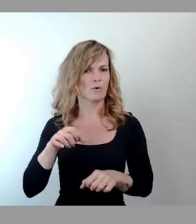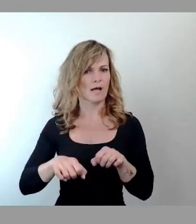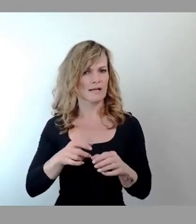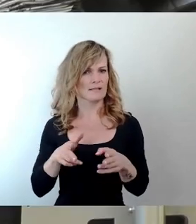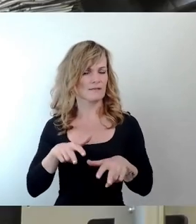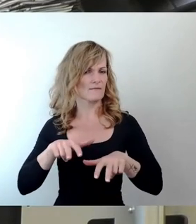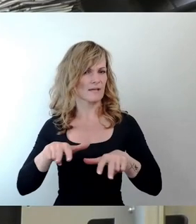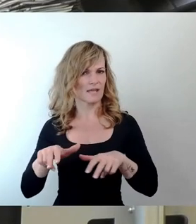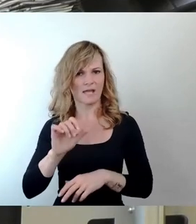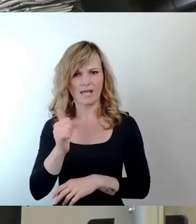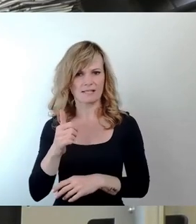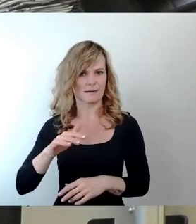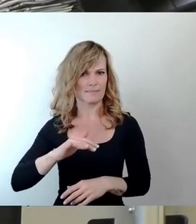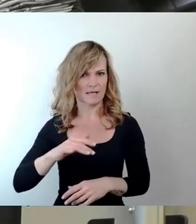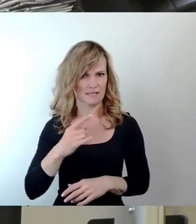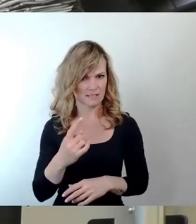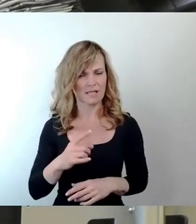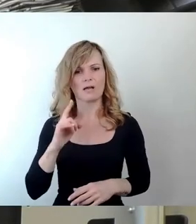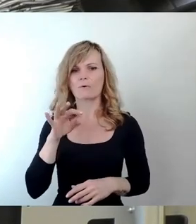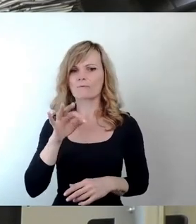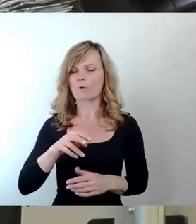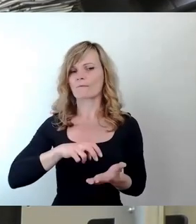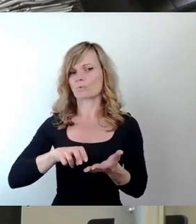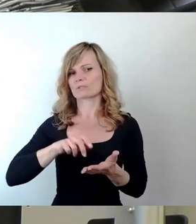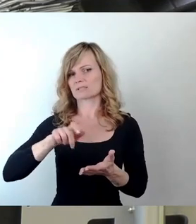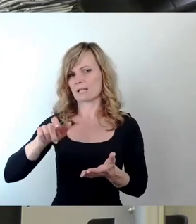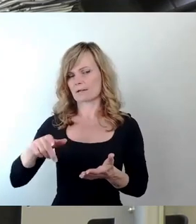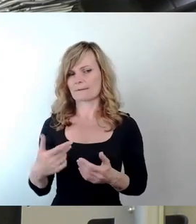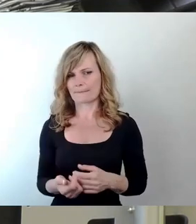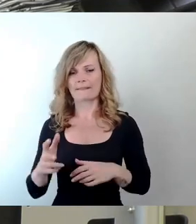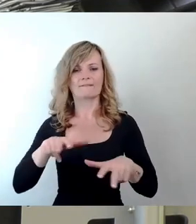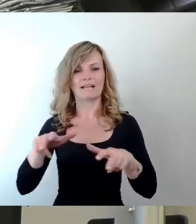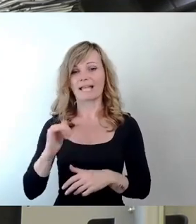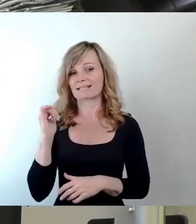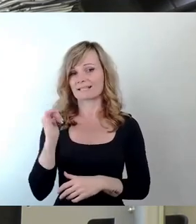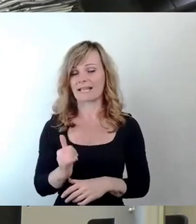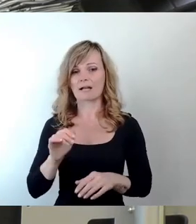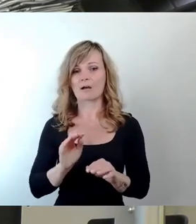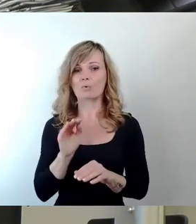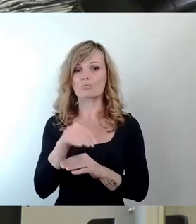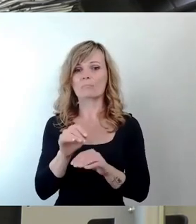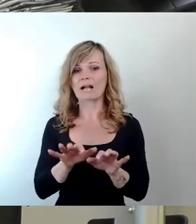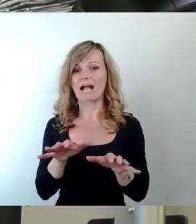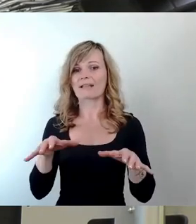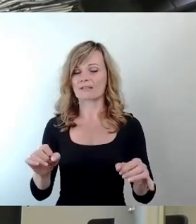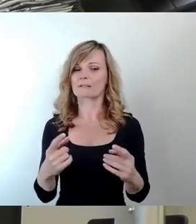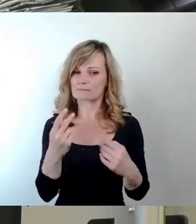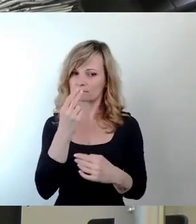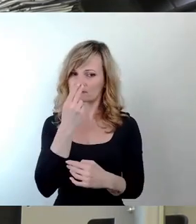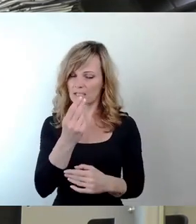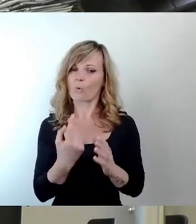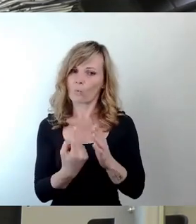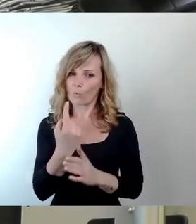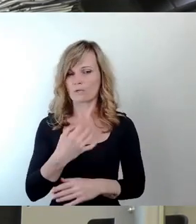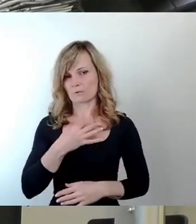und auch für die Fußgänger. Also, verkehrsträgerübergreifend gibt es eine hohe Zufriedenheit. Also,